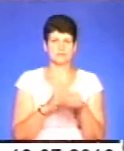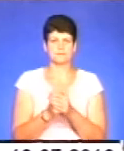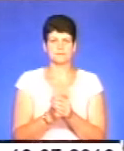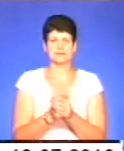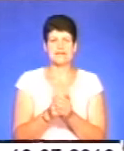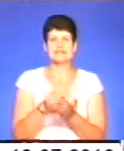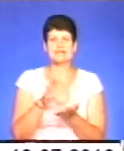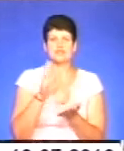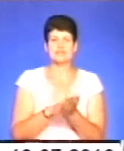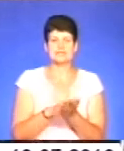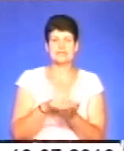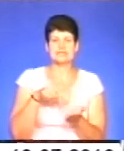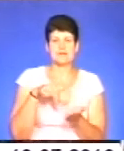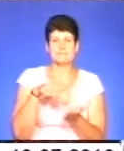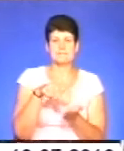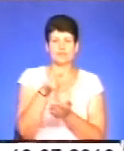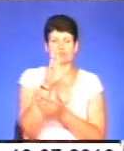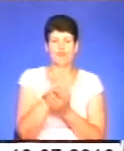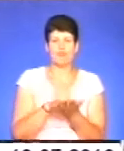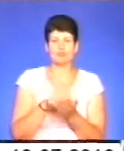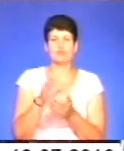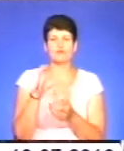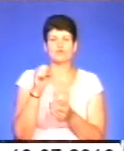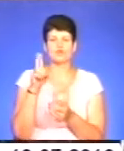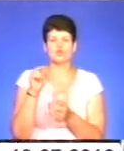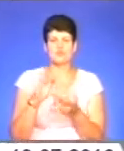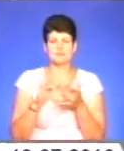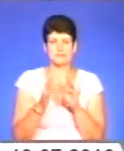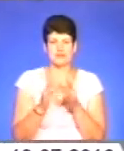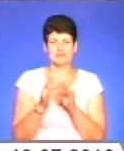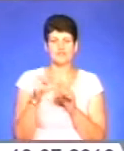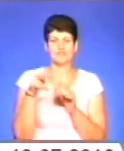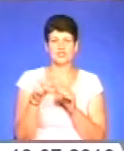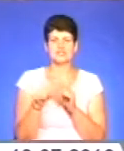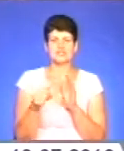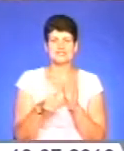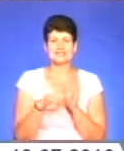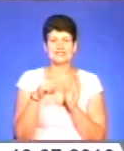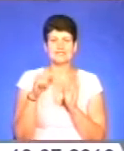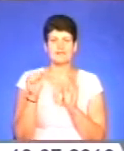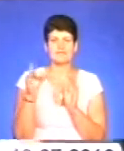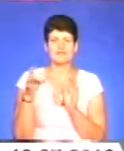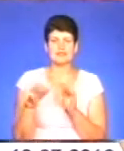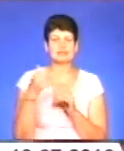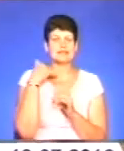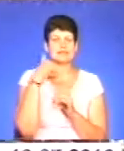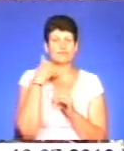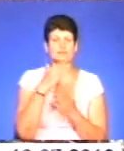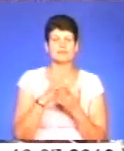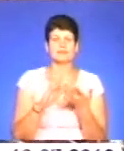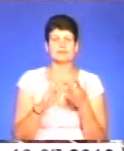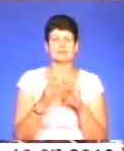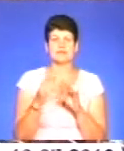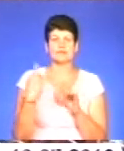Зареєструватися на пішу прощу можна у соцмережах у групах «Зарваниця-2016», а також за телефонами, які розміщені на сайті